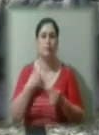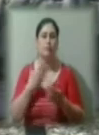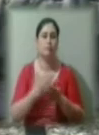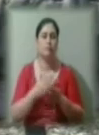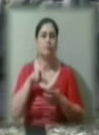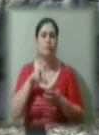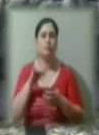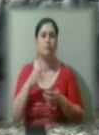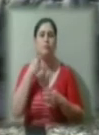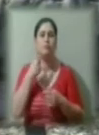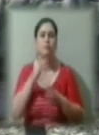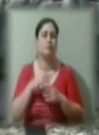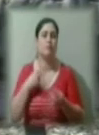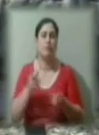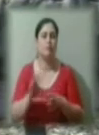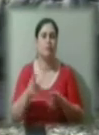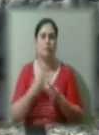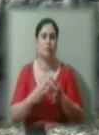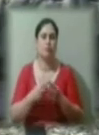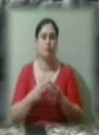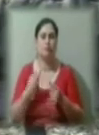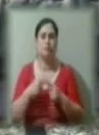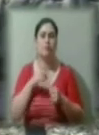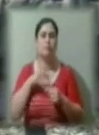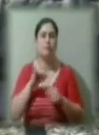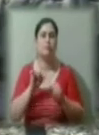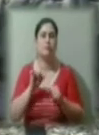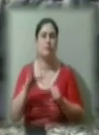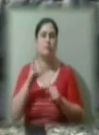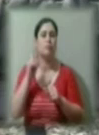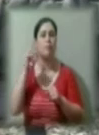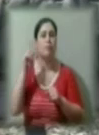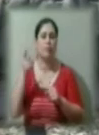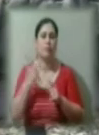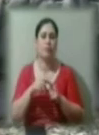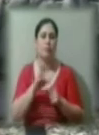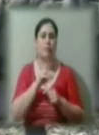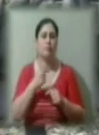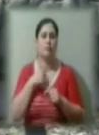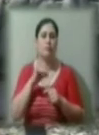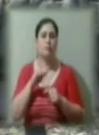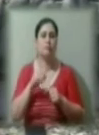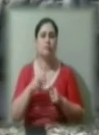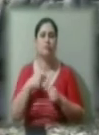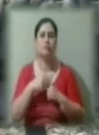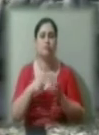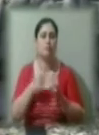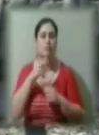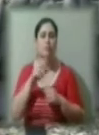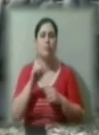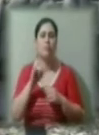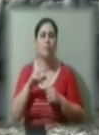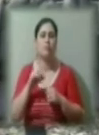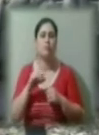залишуся у тюрмі. Я під захистом Всевишнього. Я в Хаджі був у 17-му році паломником у Саудівській Аравії. Тому